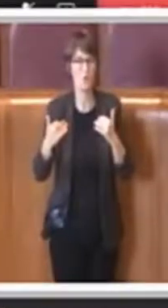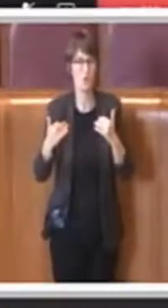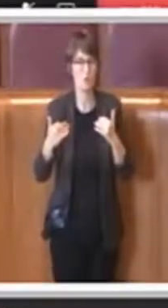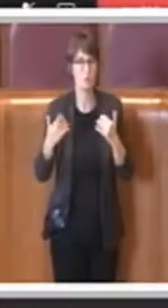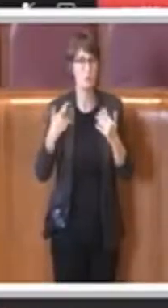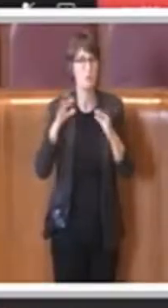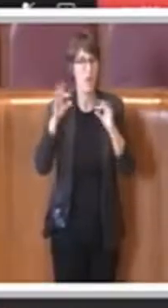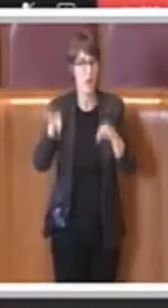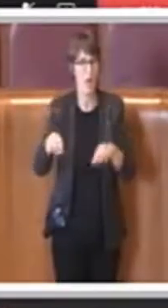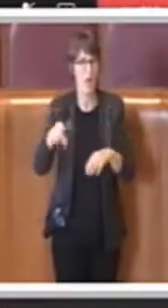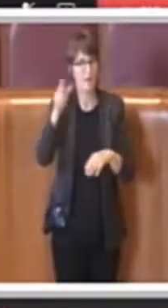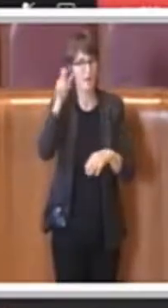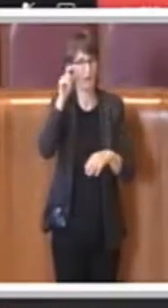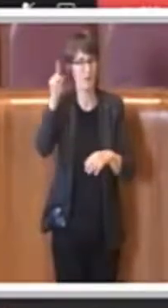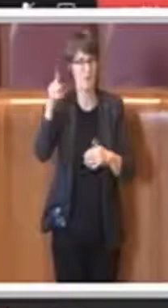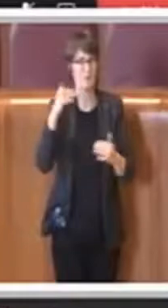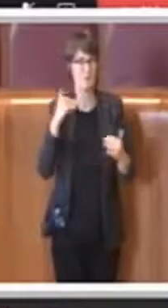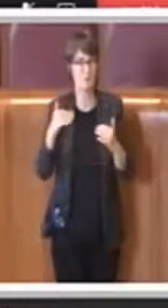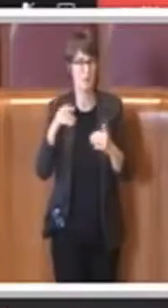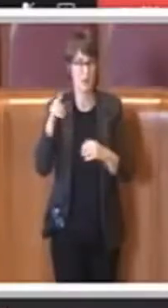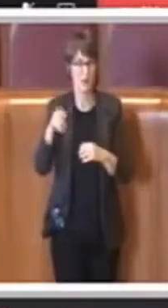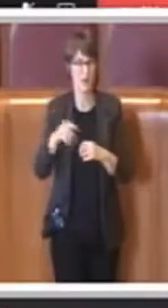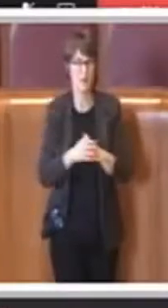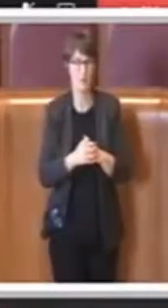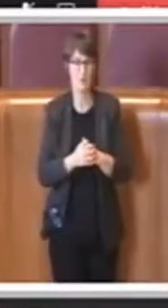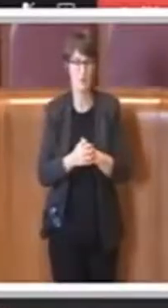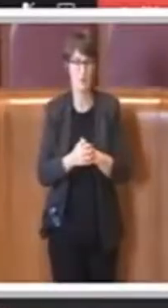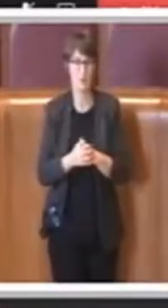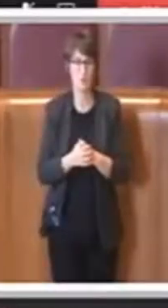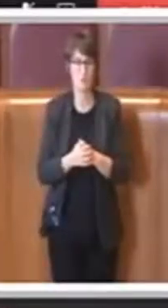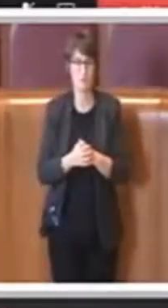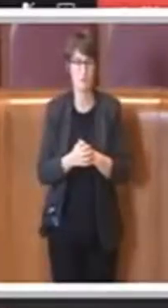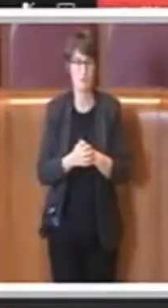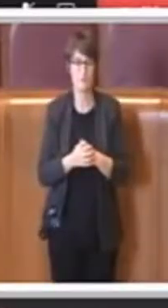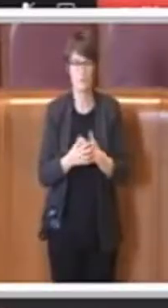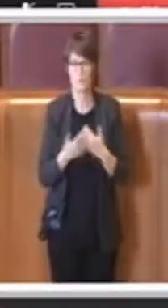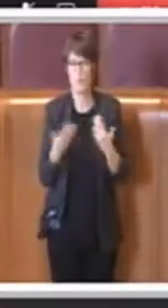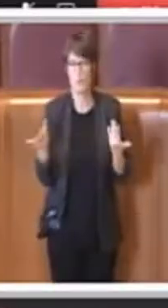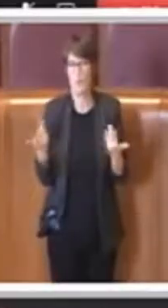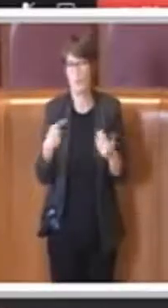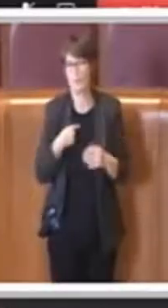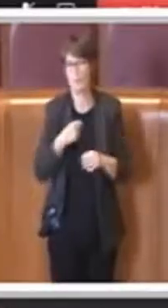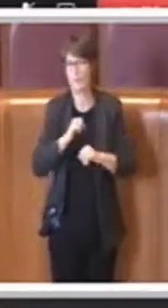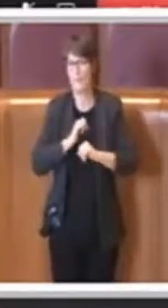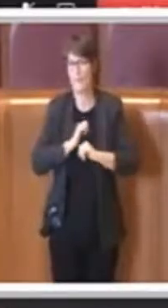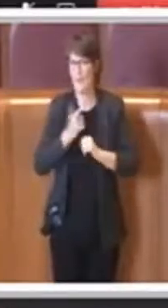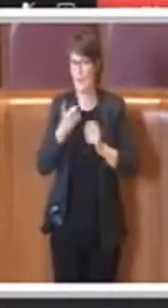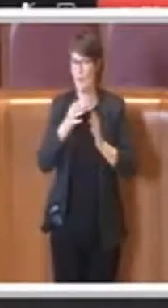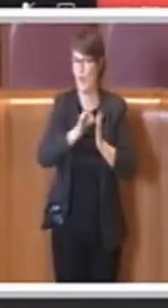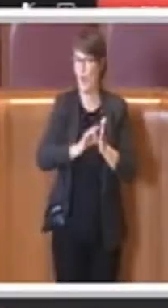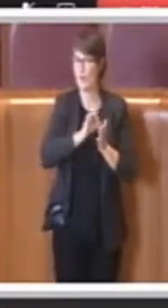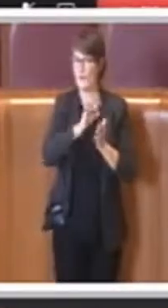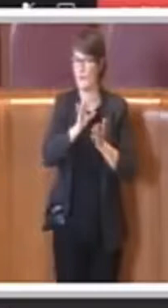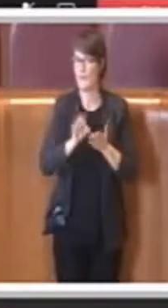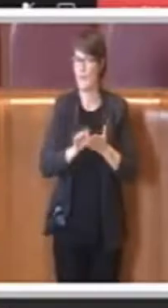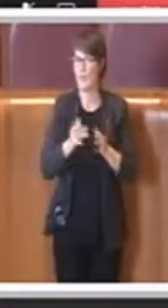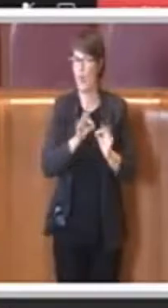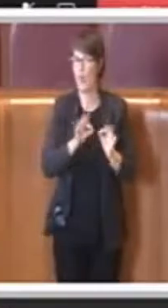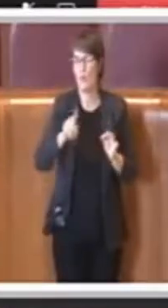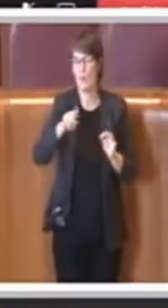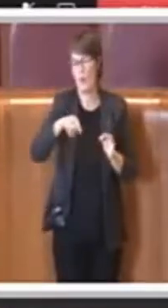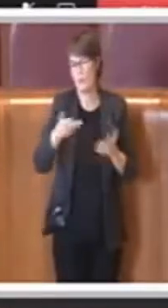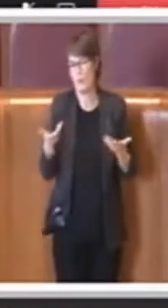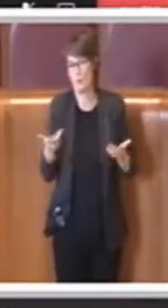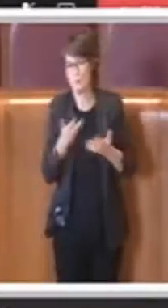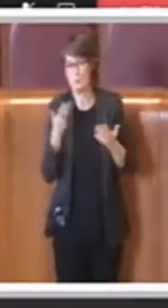49 del 2018 e quindi tra l'altro io credo che gli ordini del giorno anche se erano stati approvati